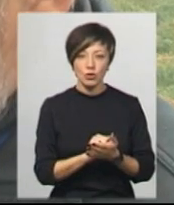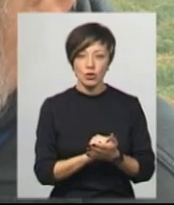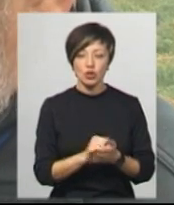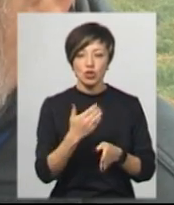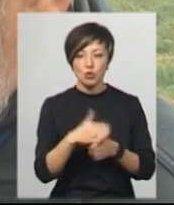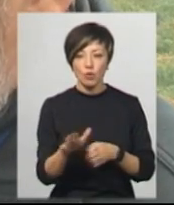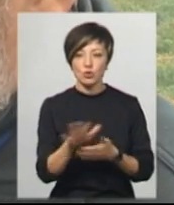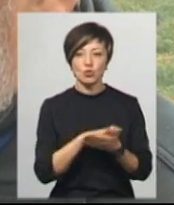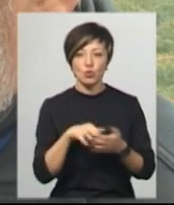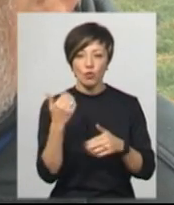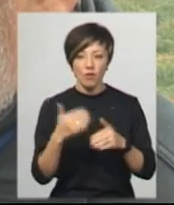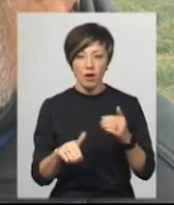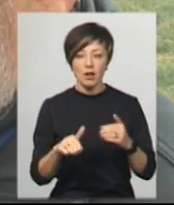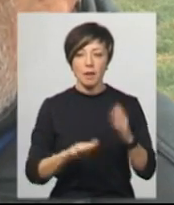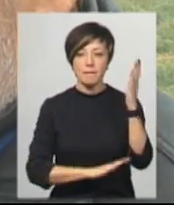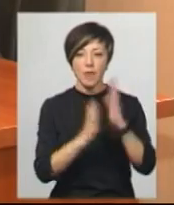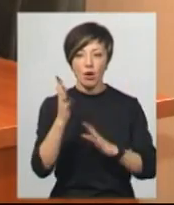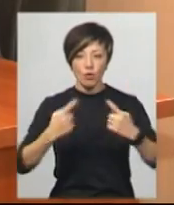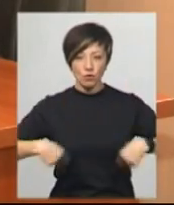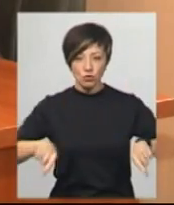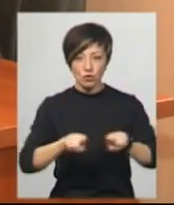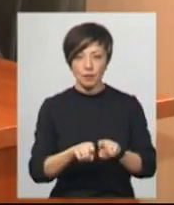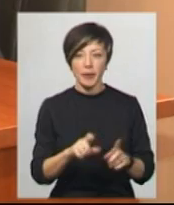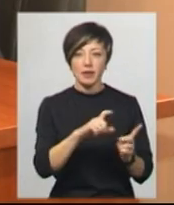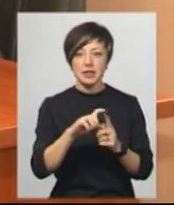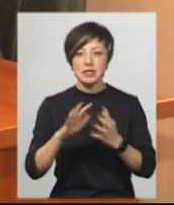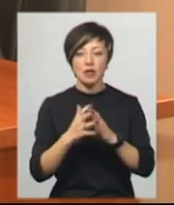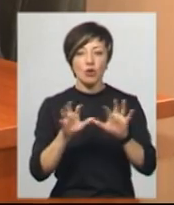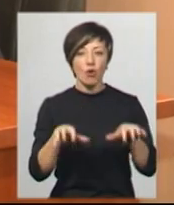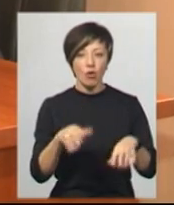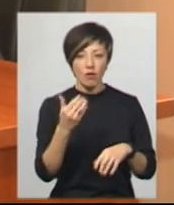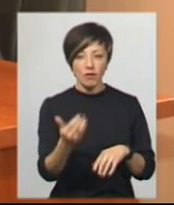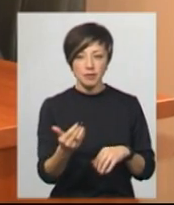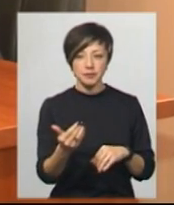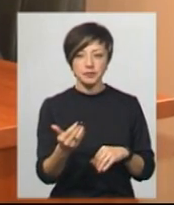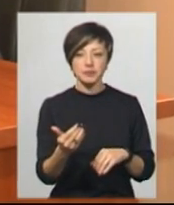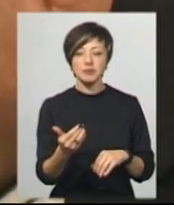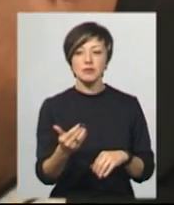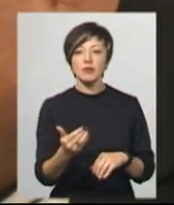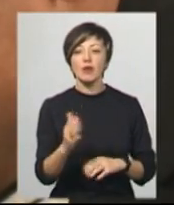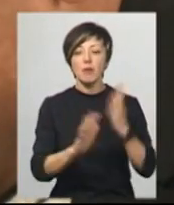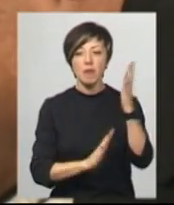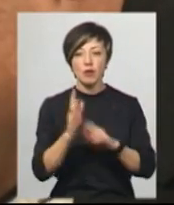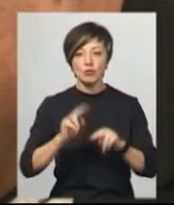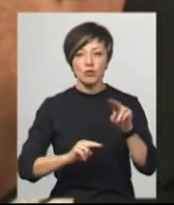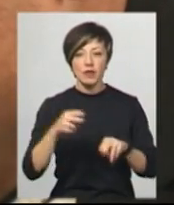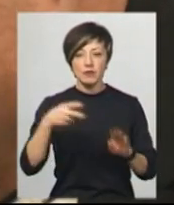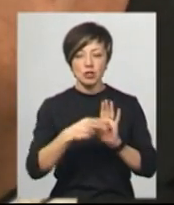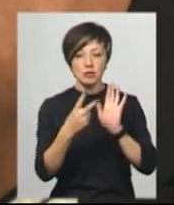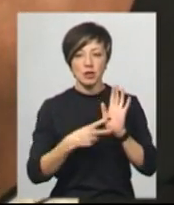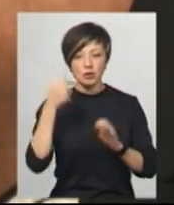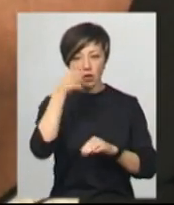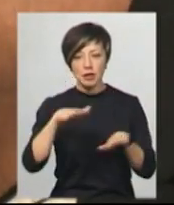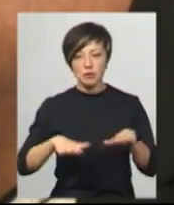частково зруйнували вже паркову зону». За словами селищного голови Меджибужа Михайла Демківа, парк збудували у 2017 році на